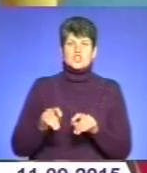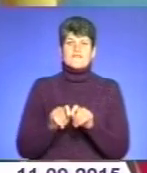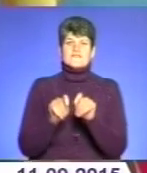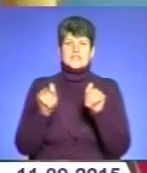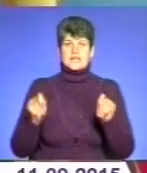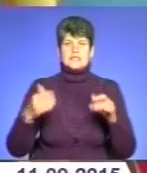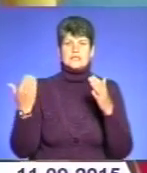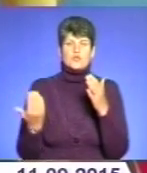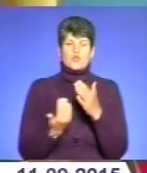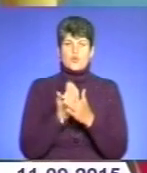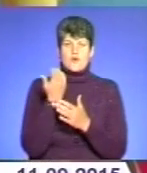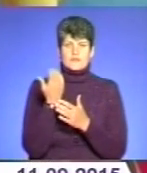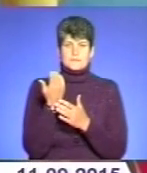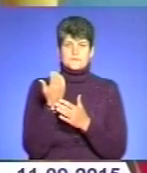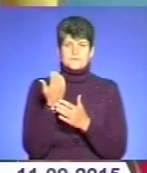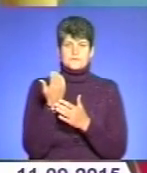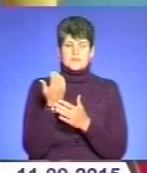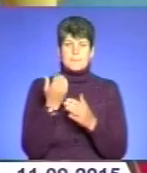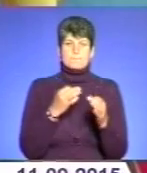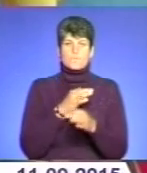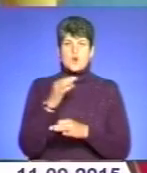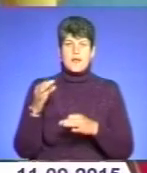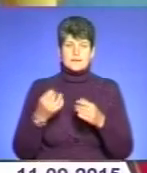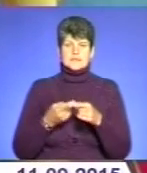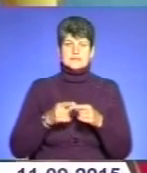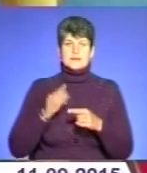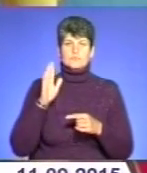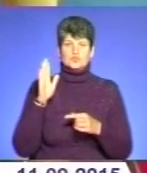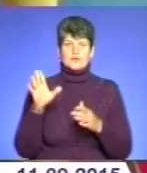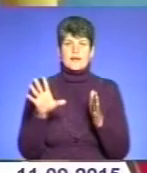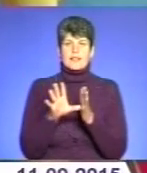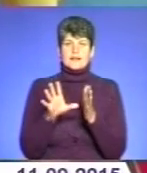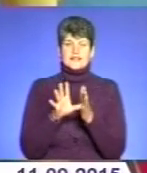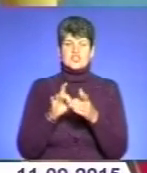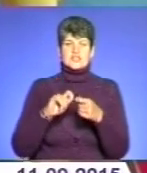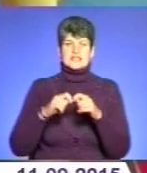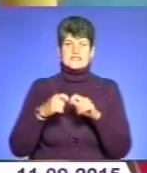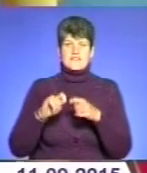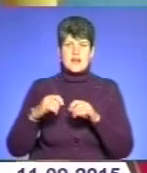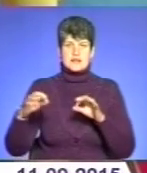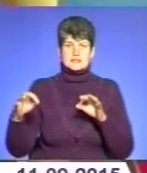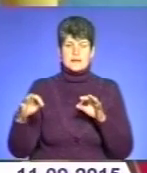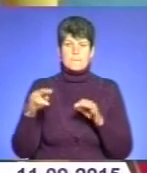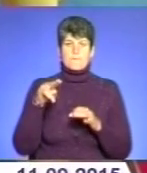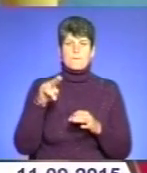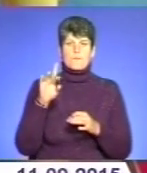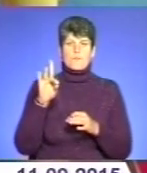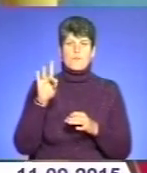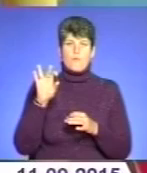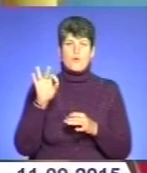новий інвестиційний проєкт. Це будуть електричні зв'язки для Поршка ЄН.